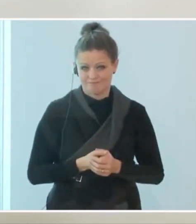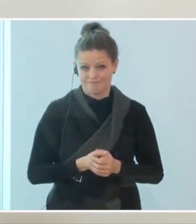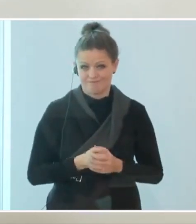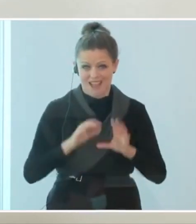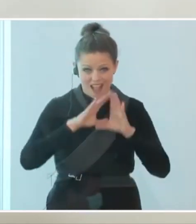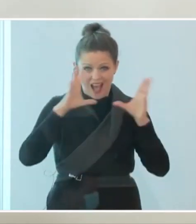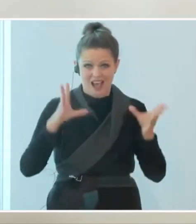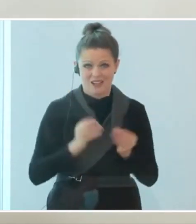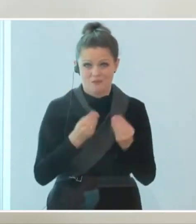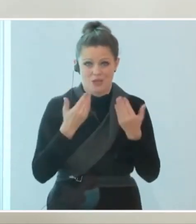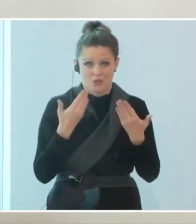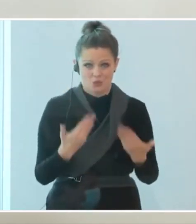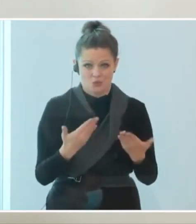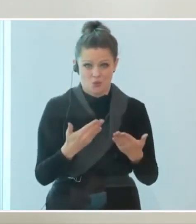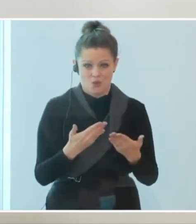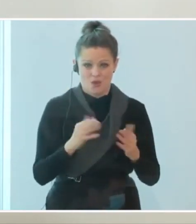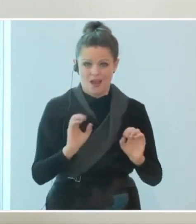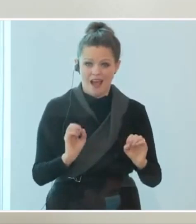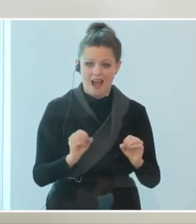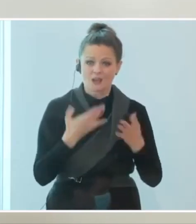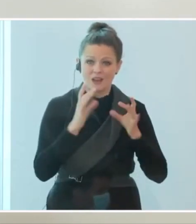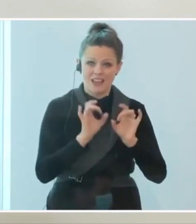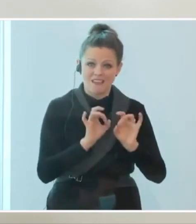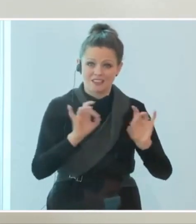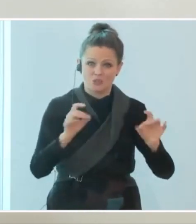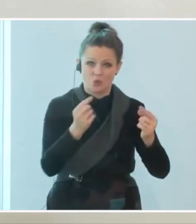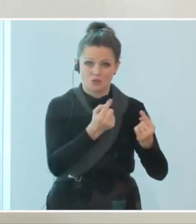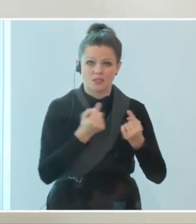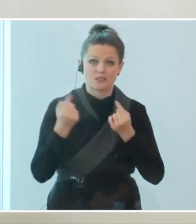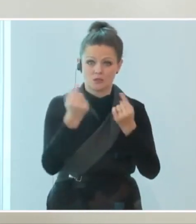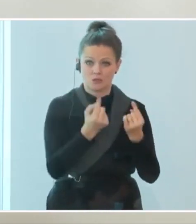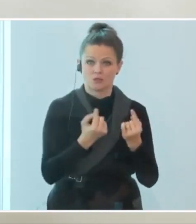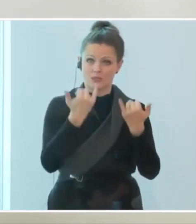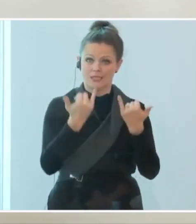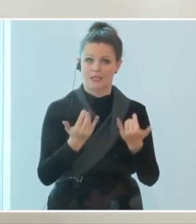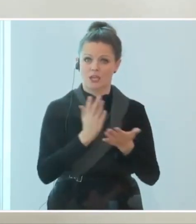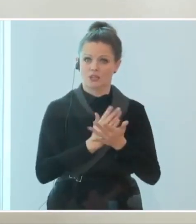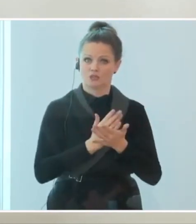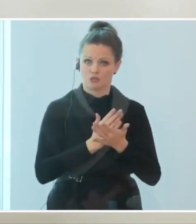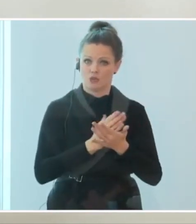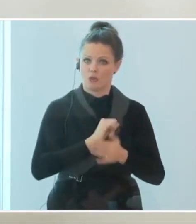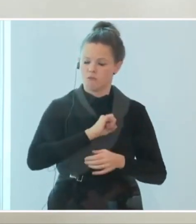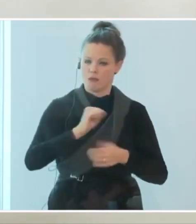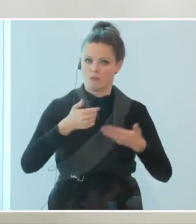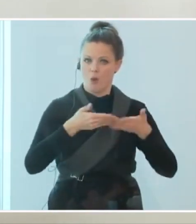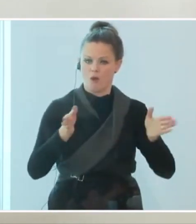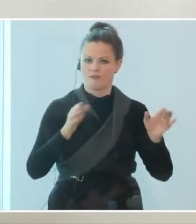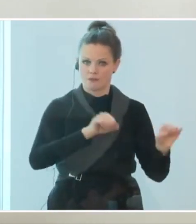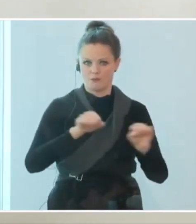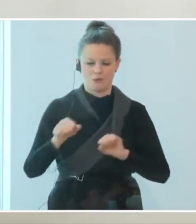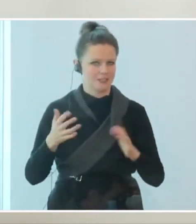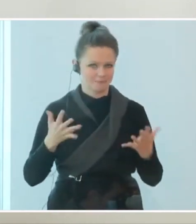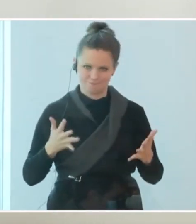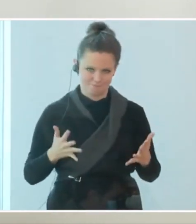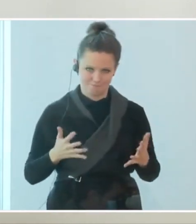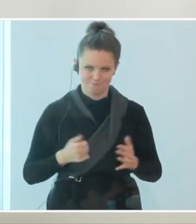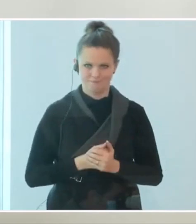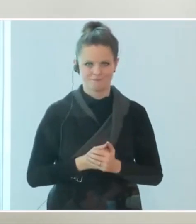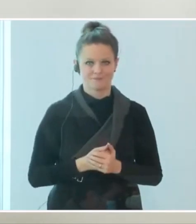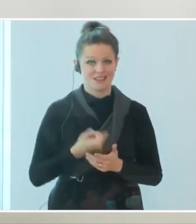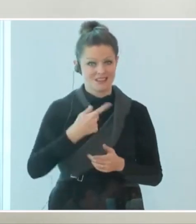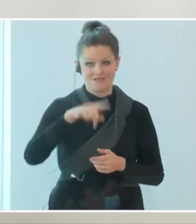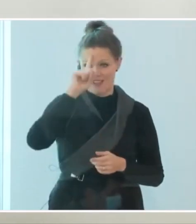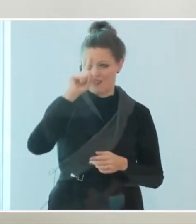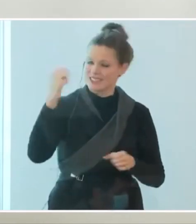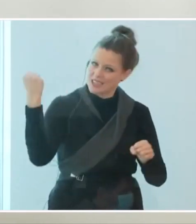wo das aktuelle Infektionsgeschehen noch keine raschen Öffnungen zulässt und wir wissen natürlich, dass das